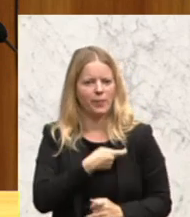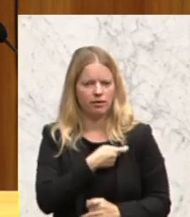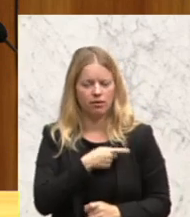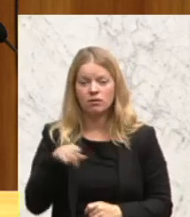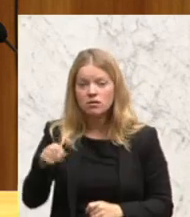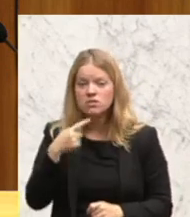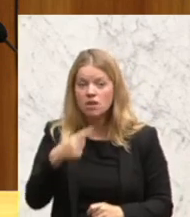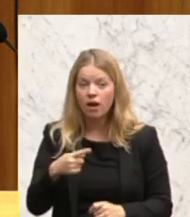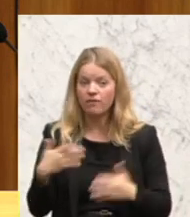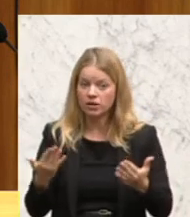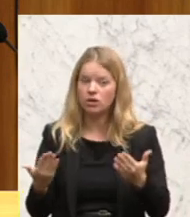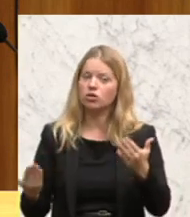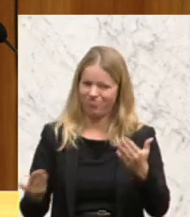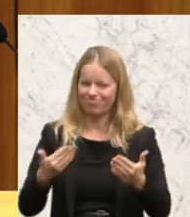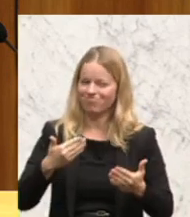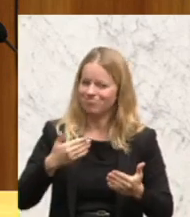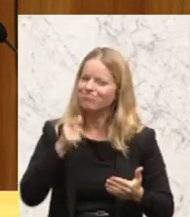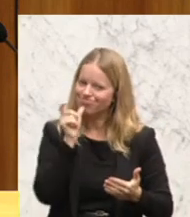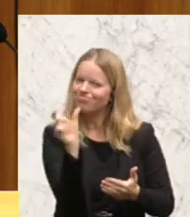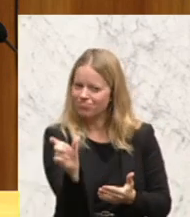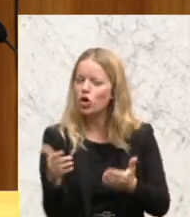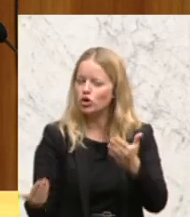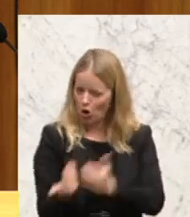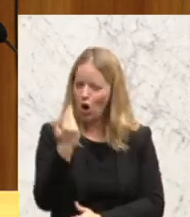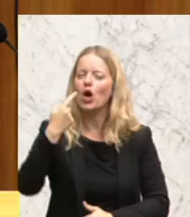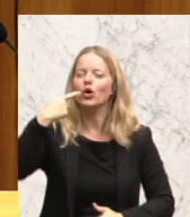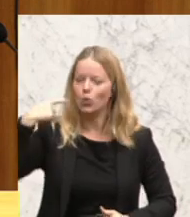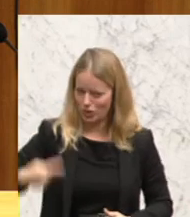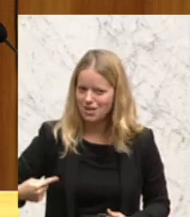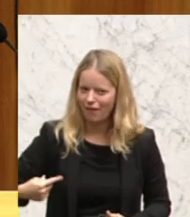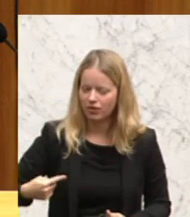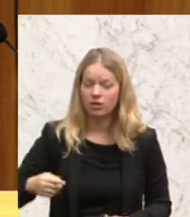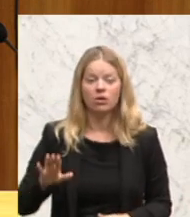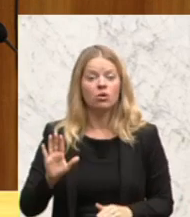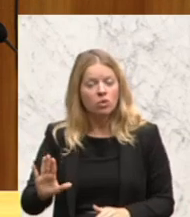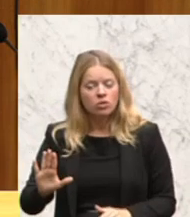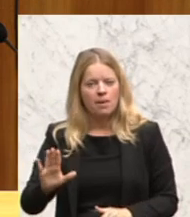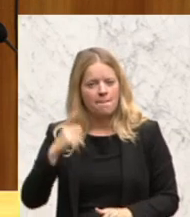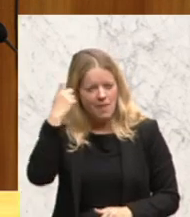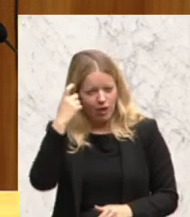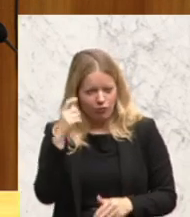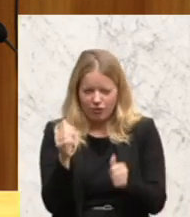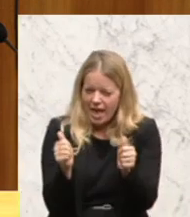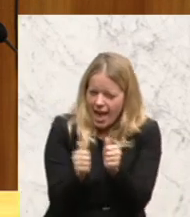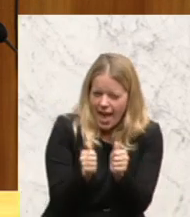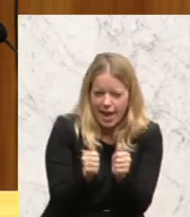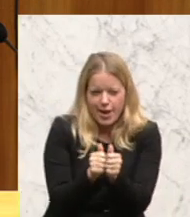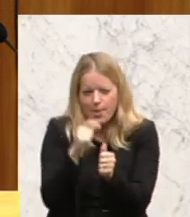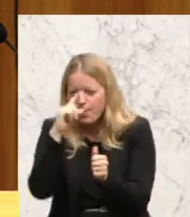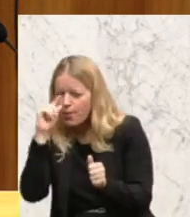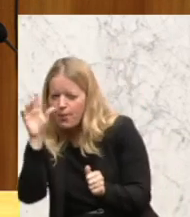Nova Rossia und Neu-Russland ist nach Meinung dieser engen Putin